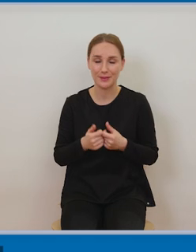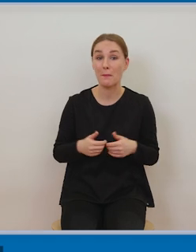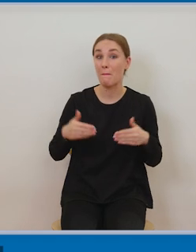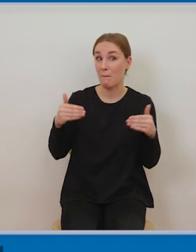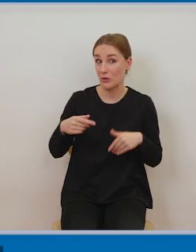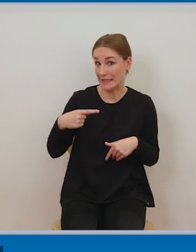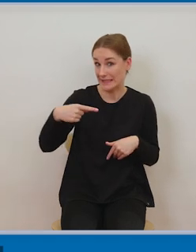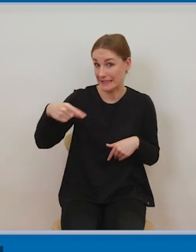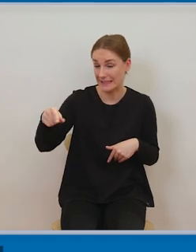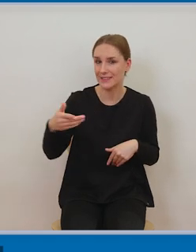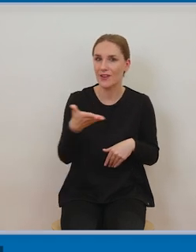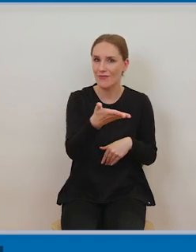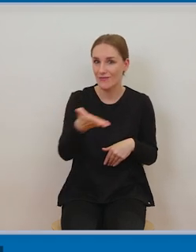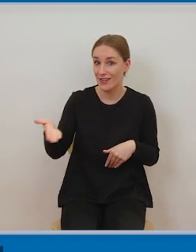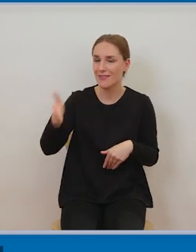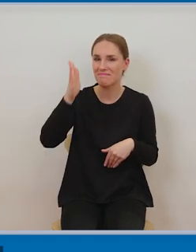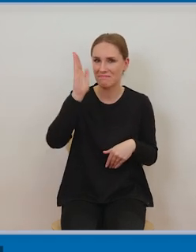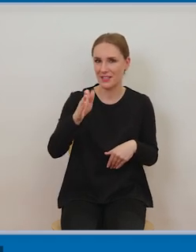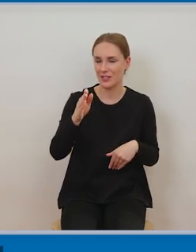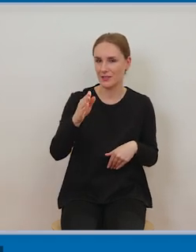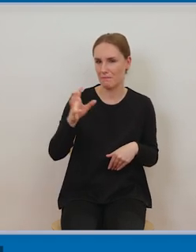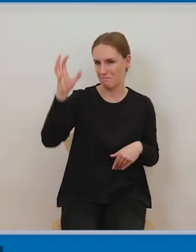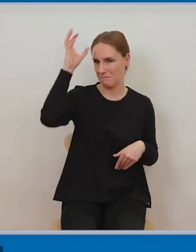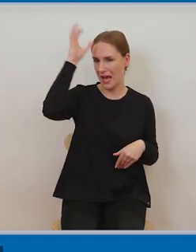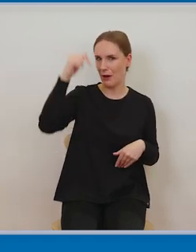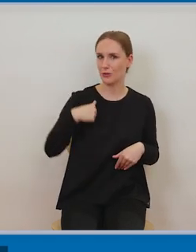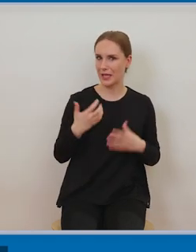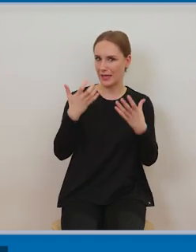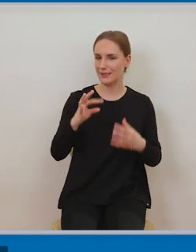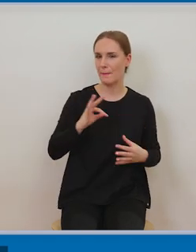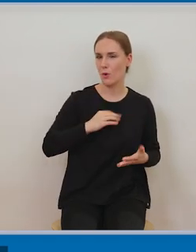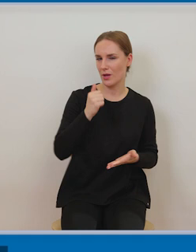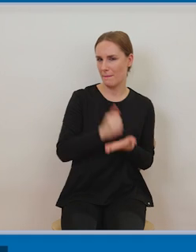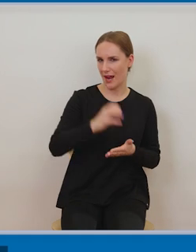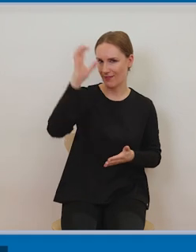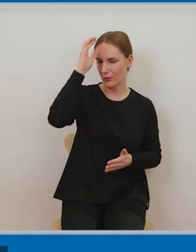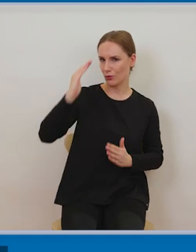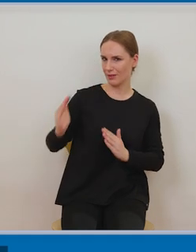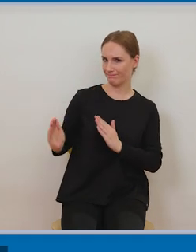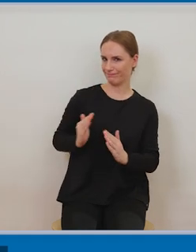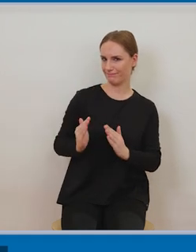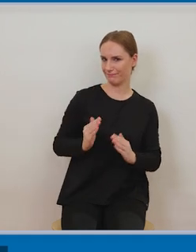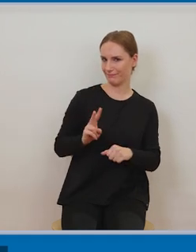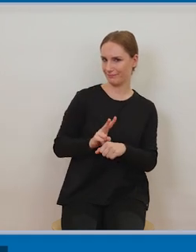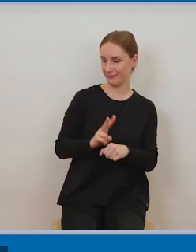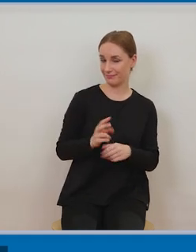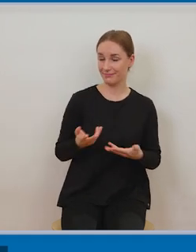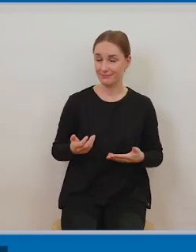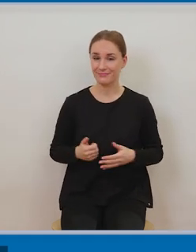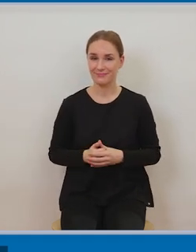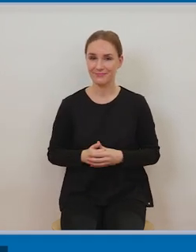tych różnych sytuacjach te informacje i ta znajomość tych reguł może się